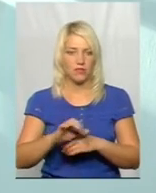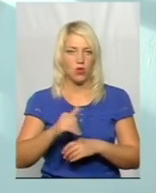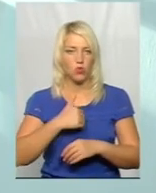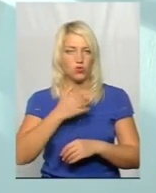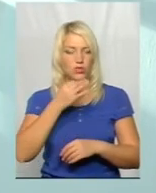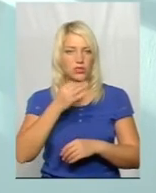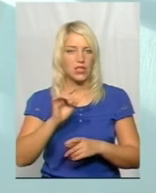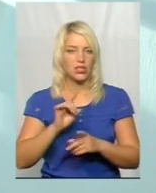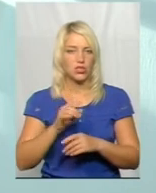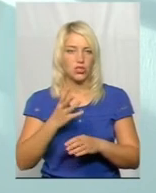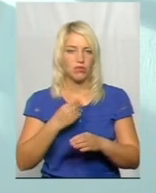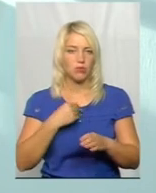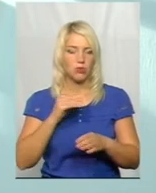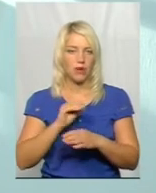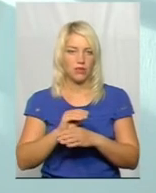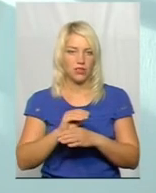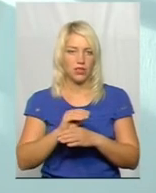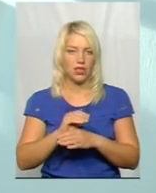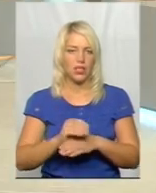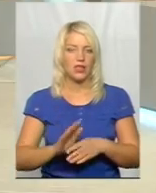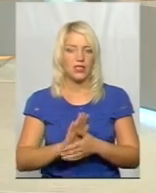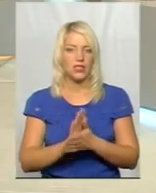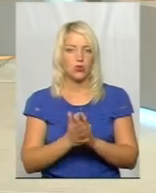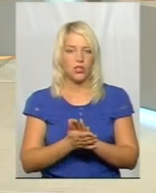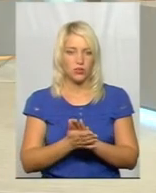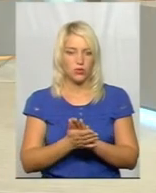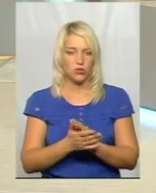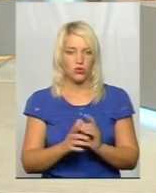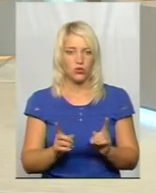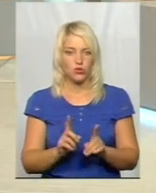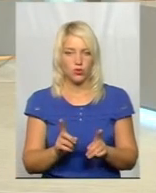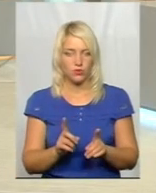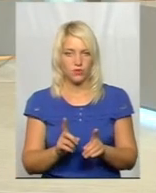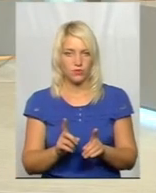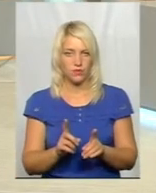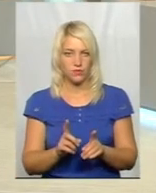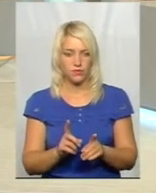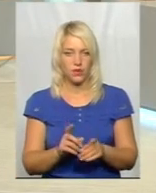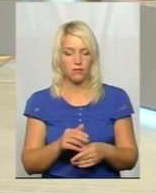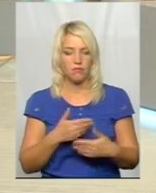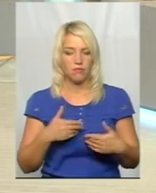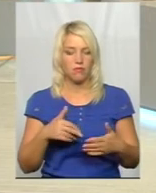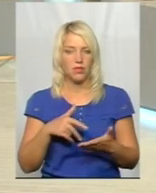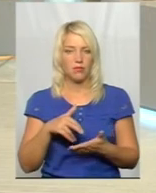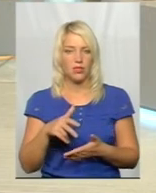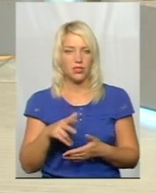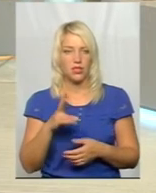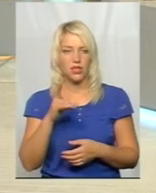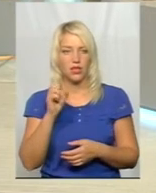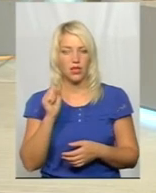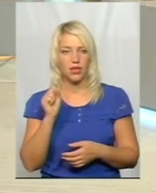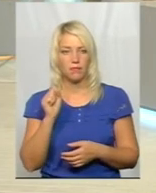що я хотів додати просто ситуацію, що ми пішли на